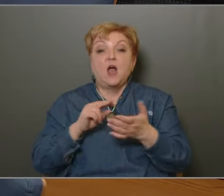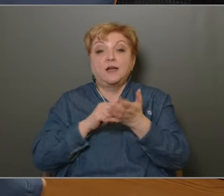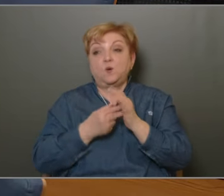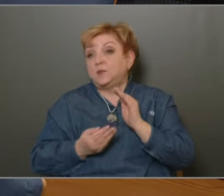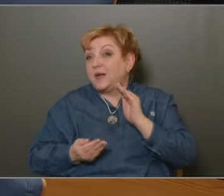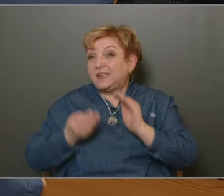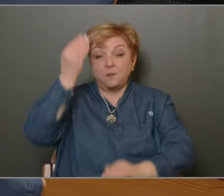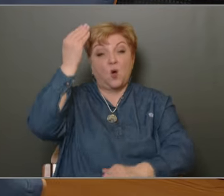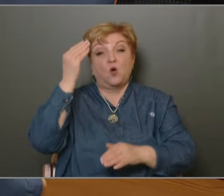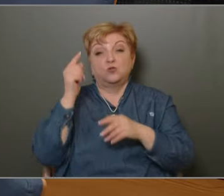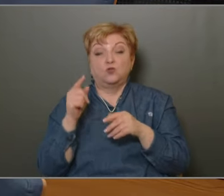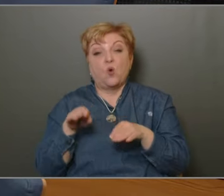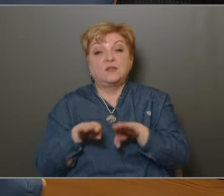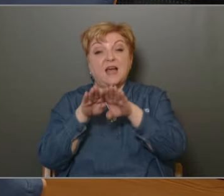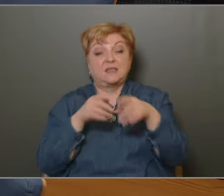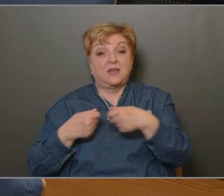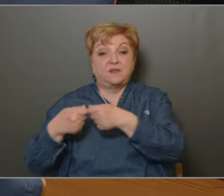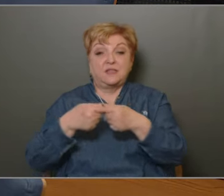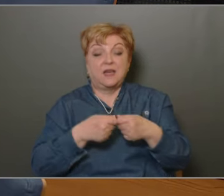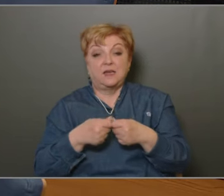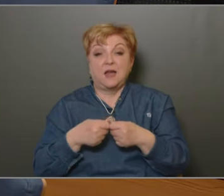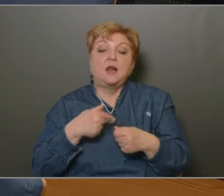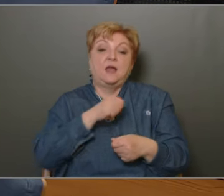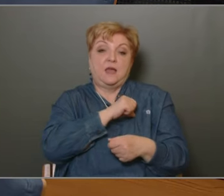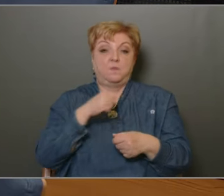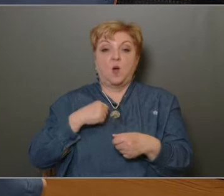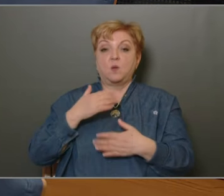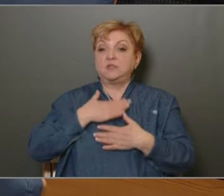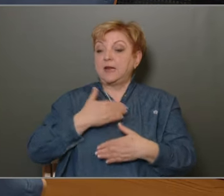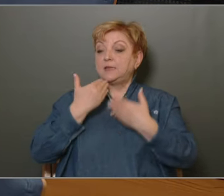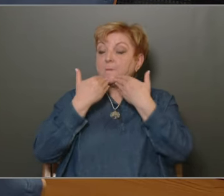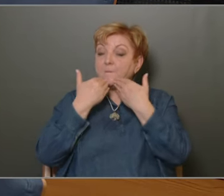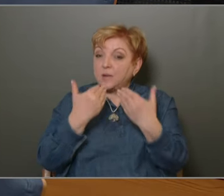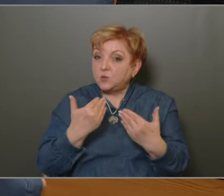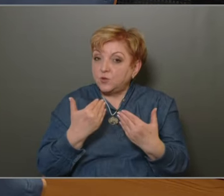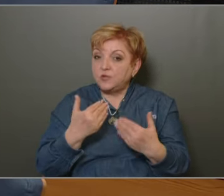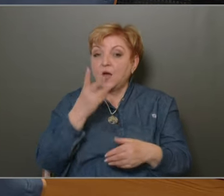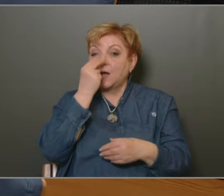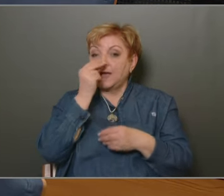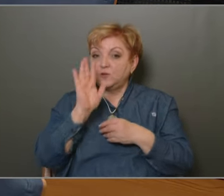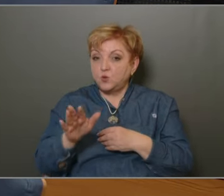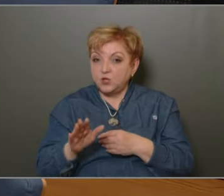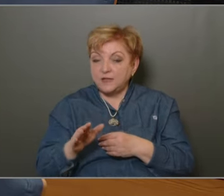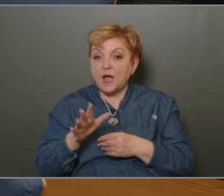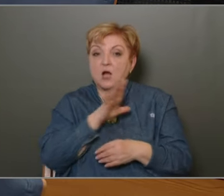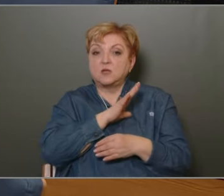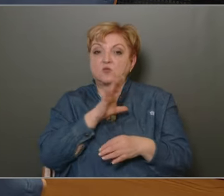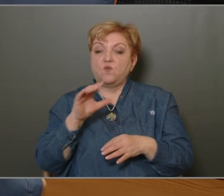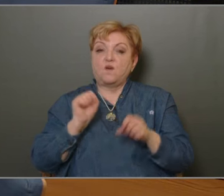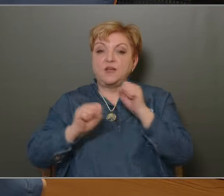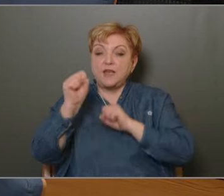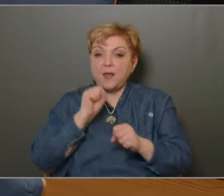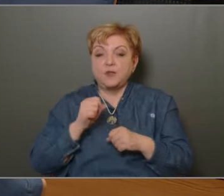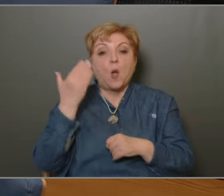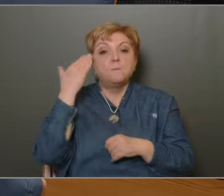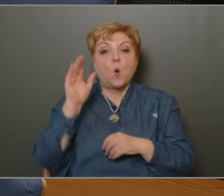kimagasló az együttműködés a társszervezetekkel. Én én magam is szeretném megköszönni a rendőrségnek, katasztrófavédelemnek, és a